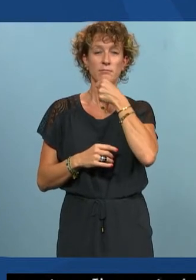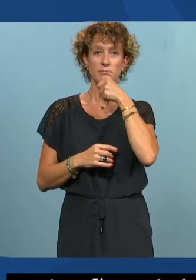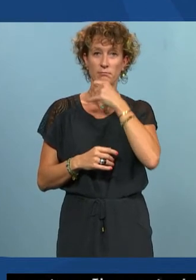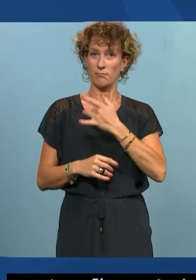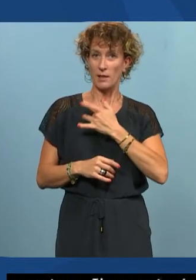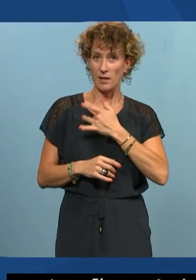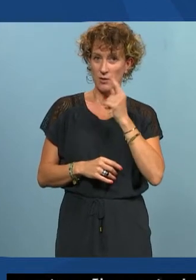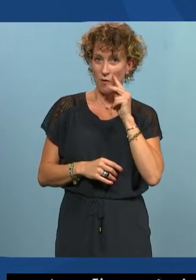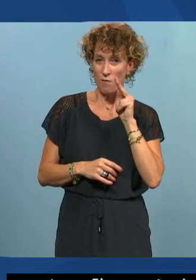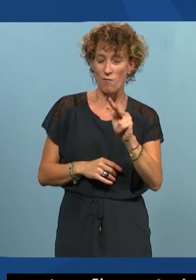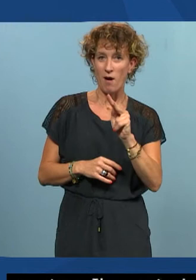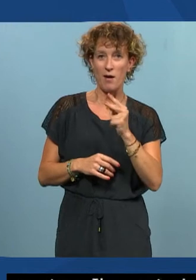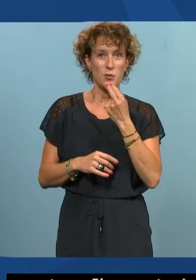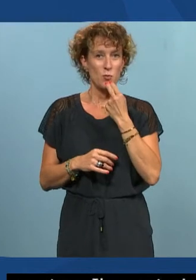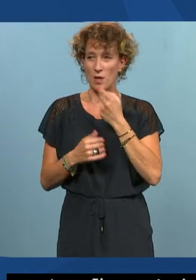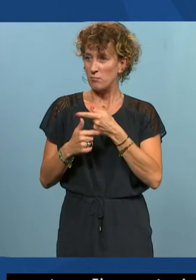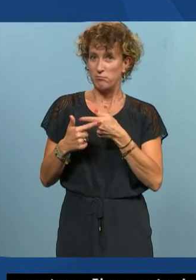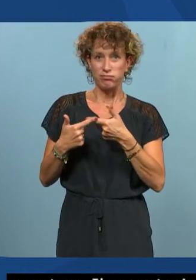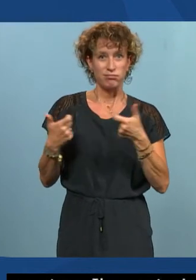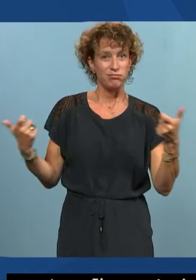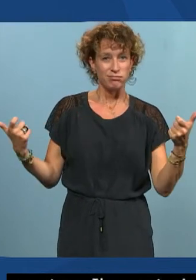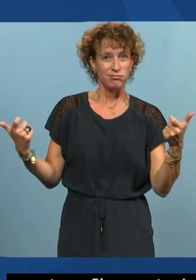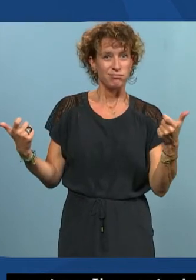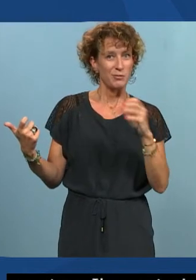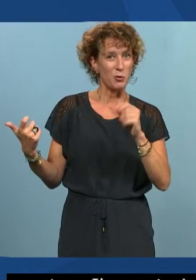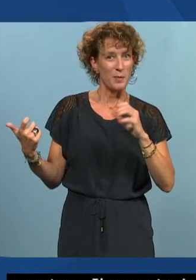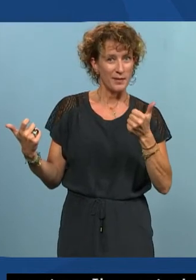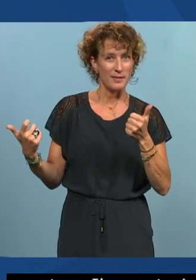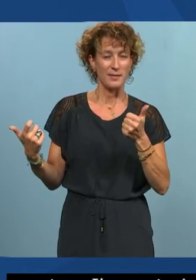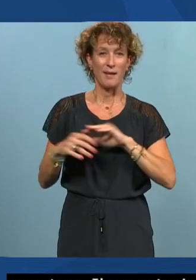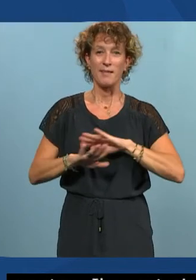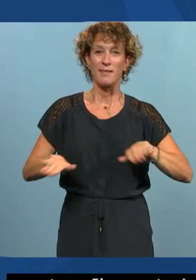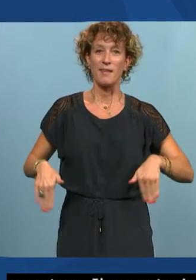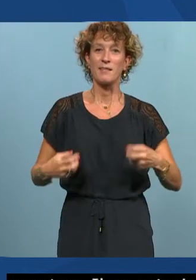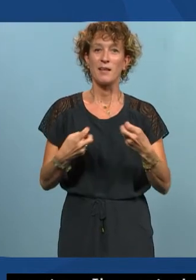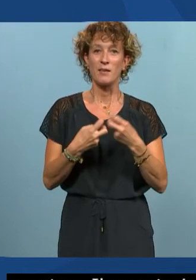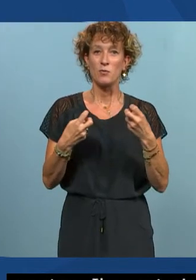variété d'usages qu'on peut avoir dans le numérique. Et puis, je terminerai sur un dernier